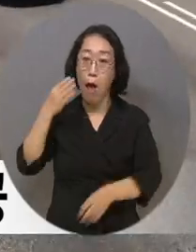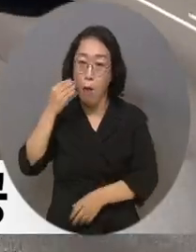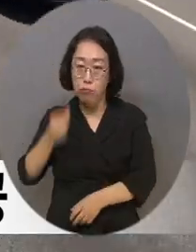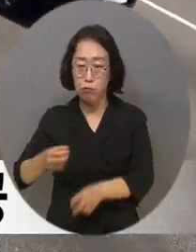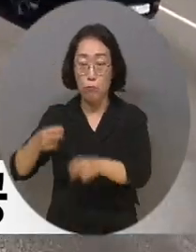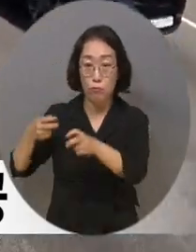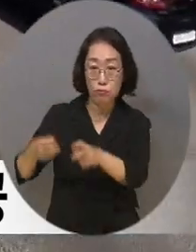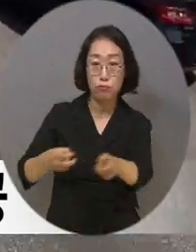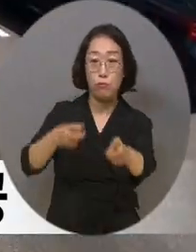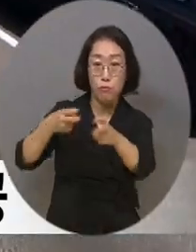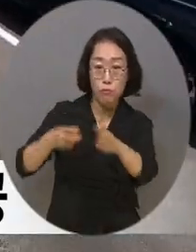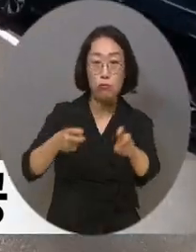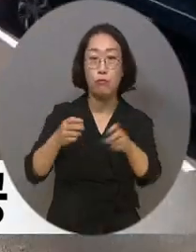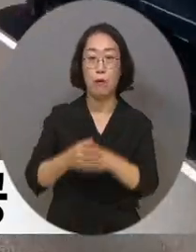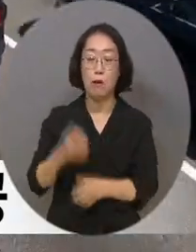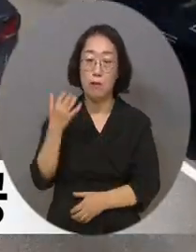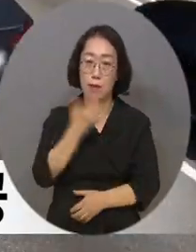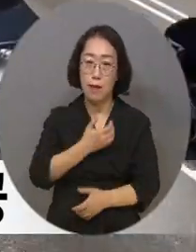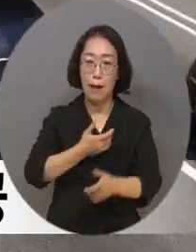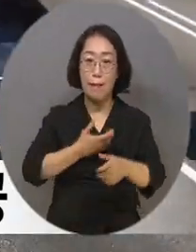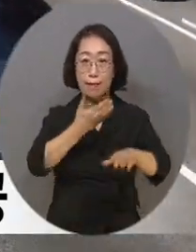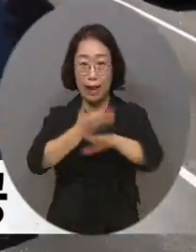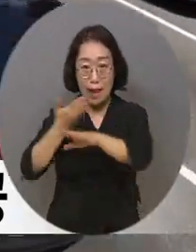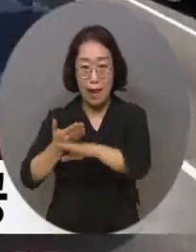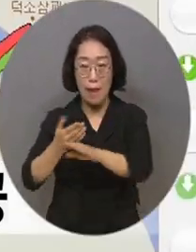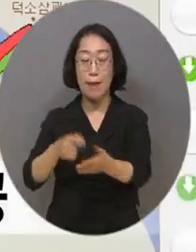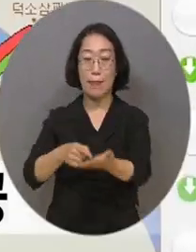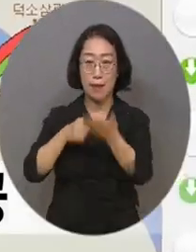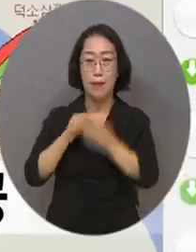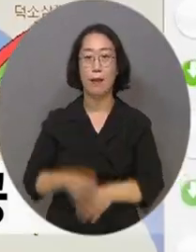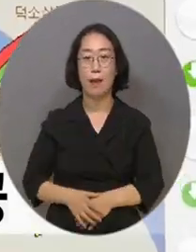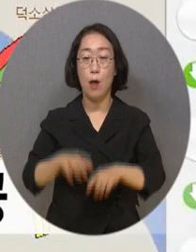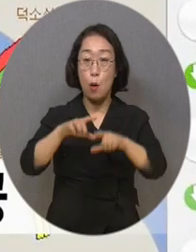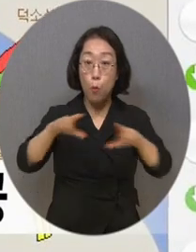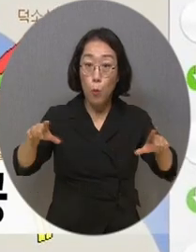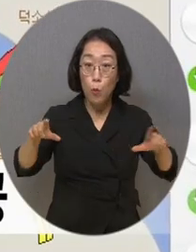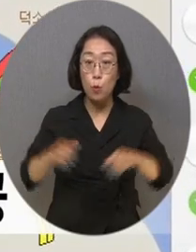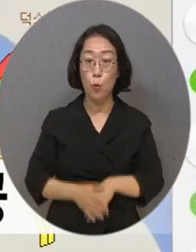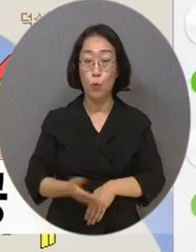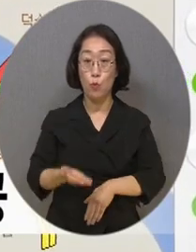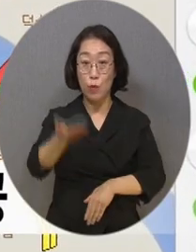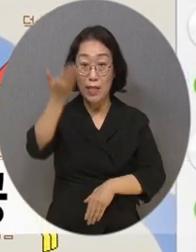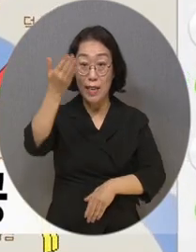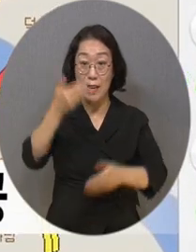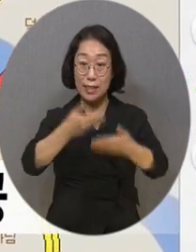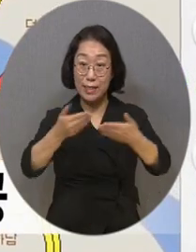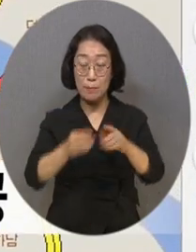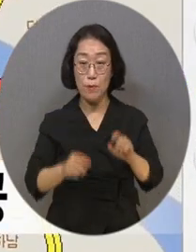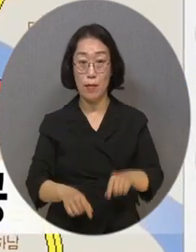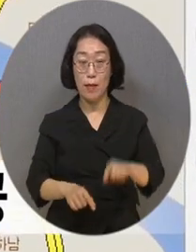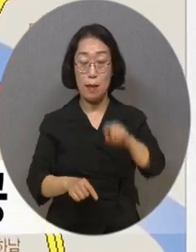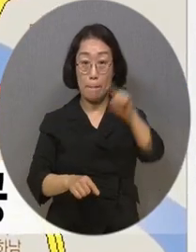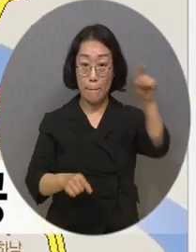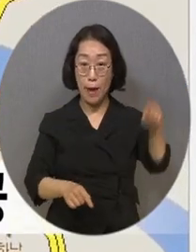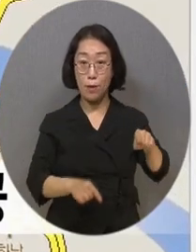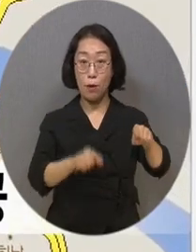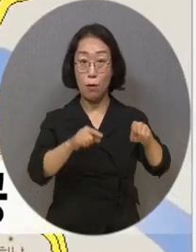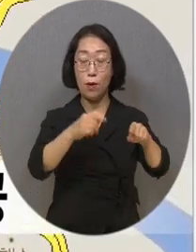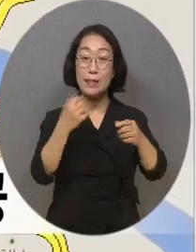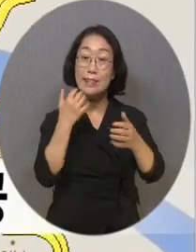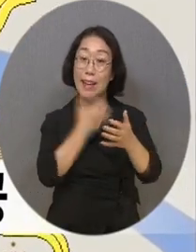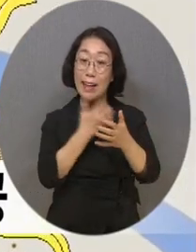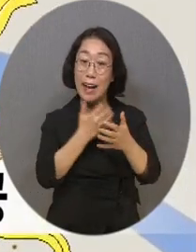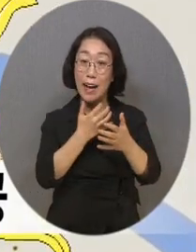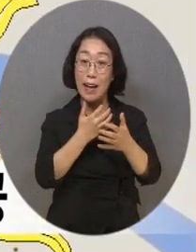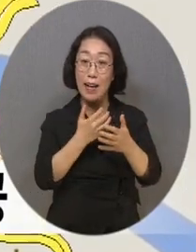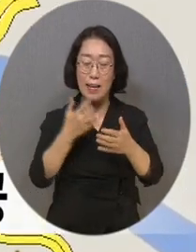명도, 채도로 구분해 표현했습니다. 또 일반 지도 화면 우측 상단에 별도로 제작된 색각 이상자용